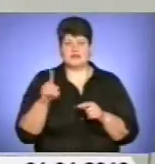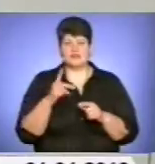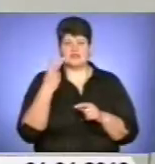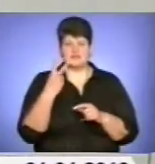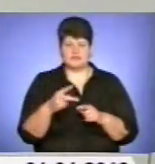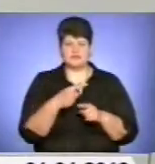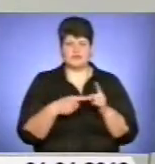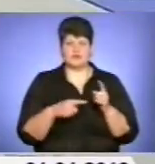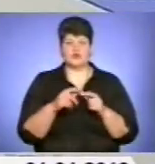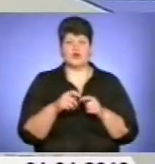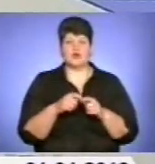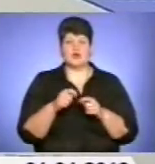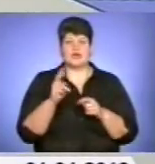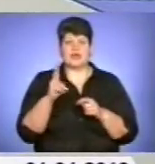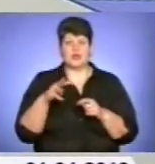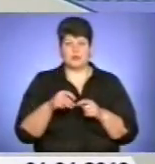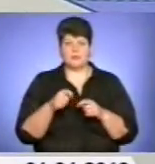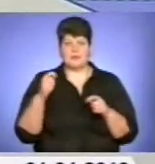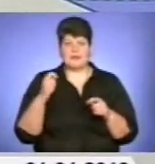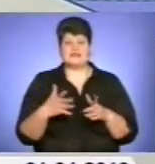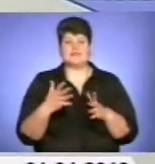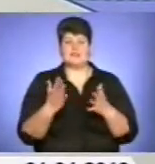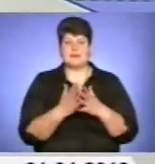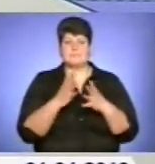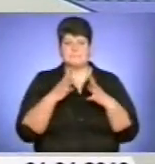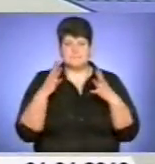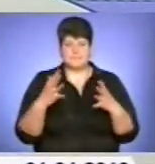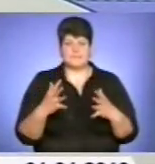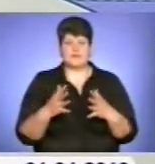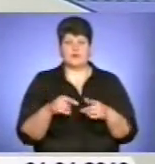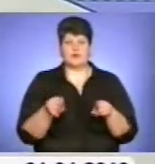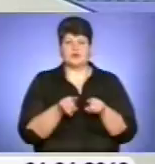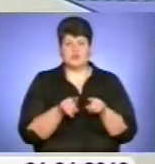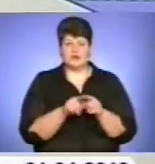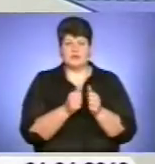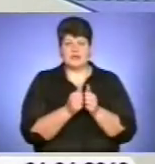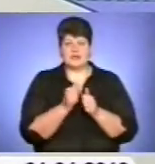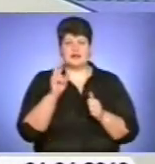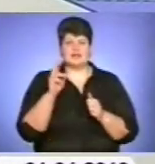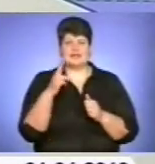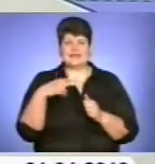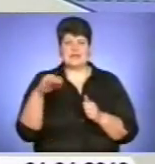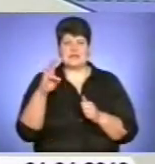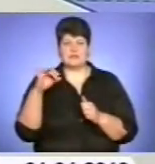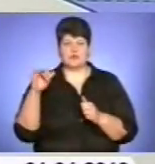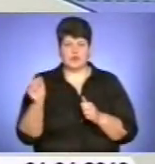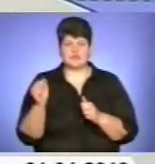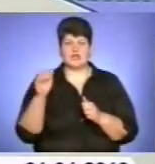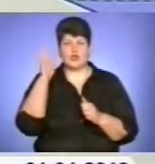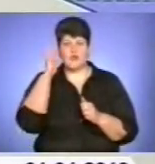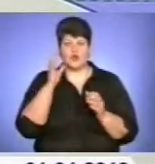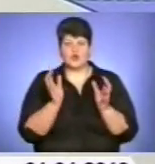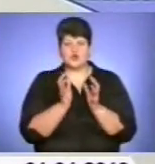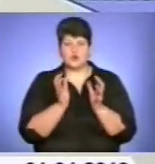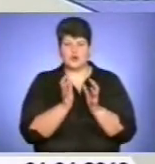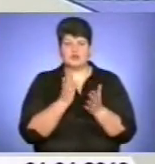кубічних кілометрів вийде місць в водних об'єктах, зокрема у каскаді Дніпровських водосховищ, вона становить біля